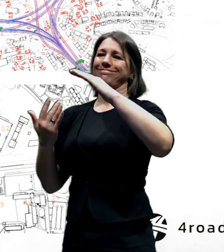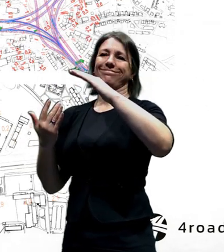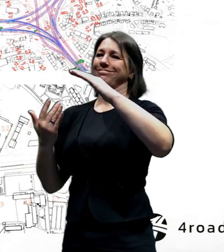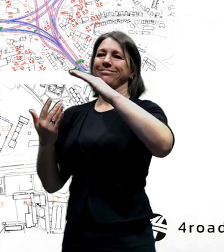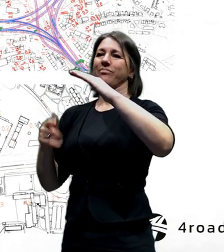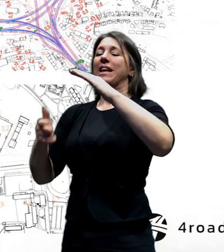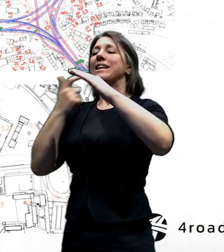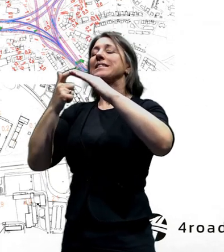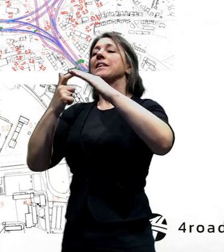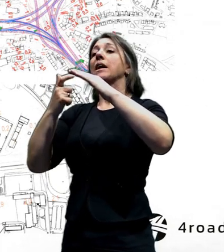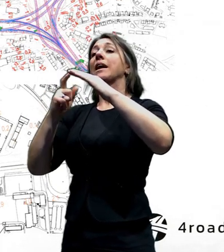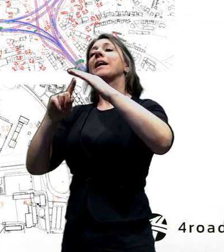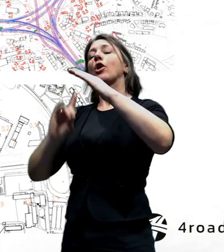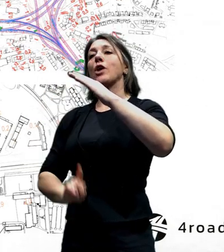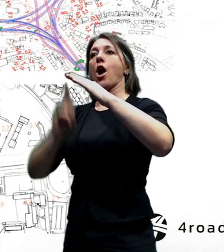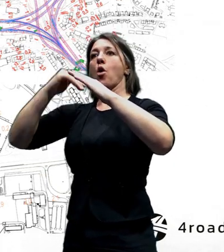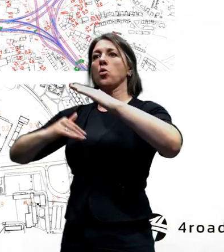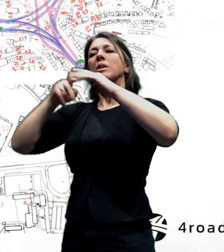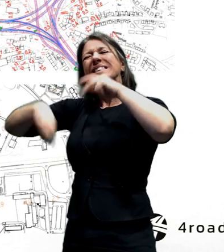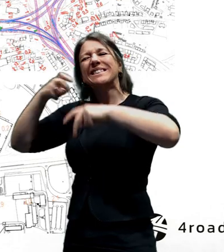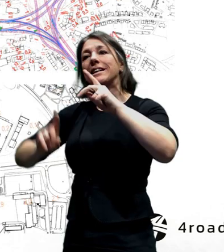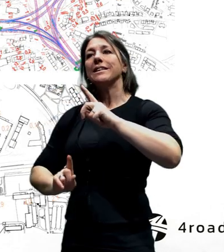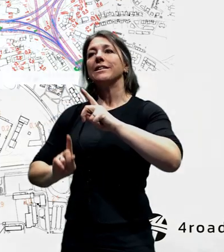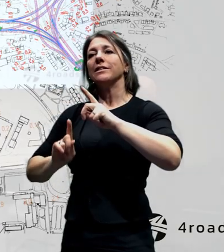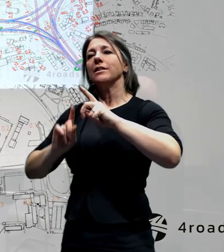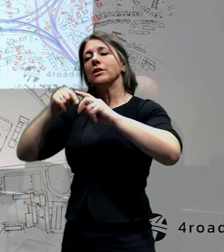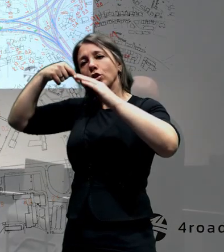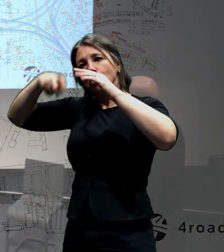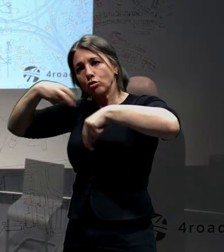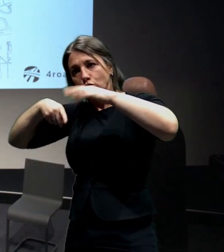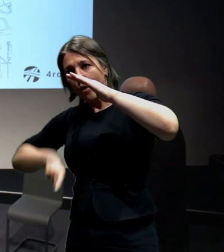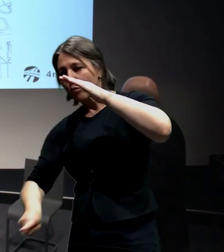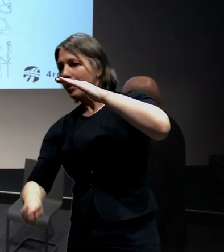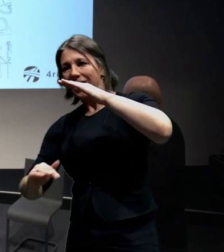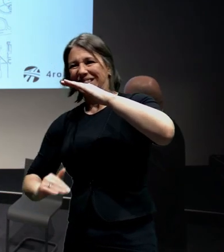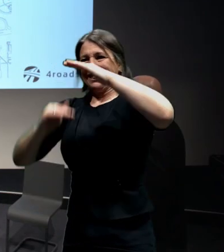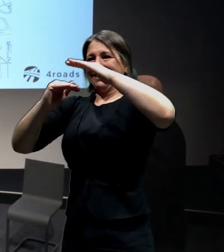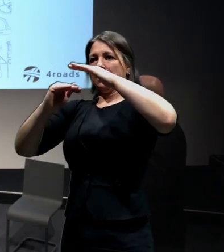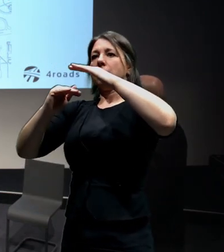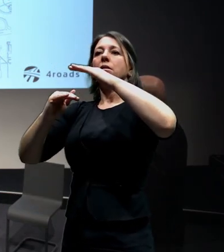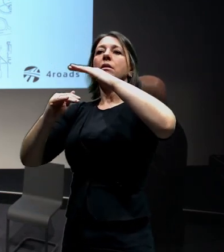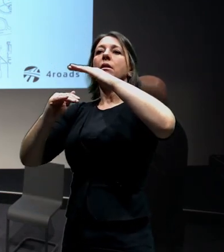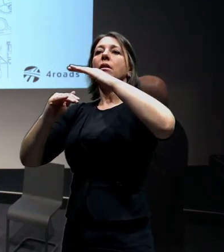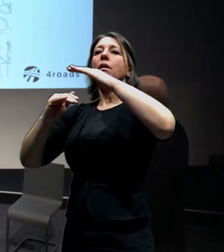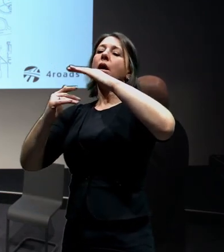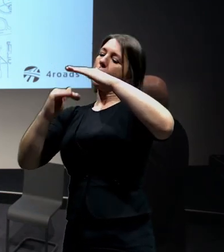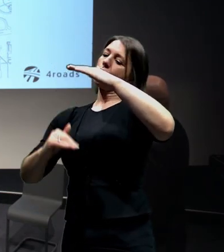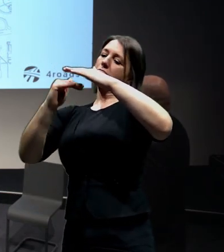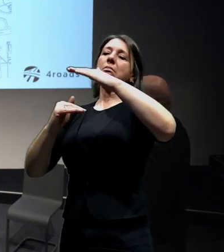dostali z té podpovrchové části na povrch, respektive my se bavíme obráceně, to znamená z povrchu podpovrch tak hluboko,